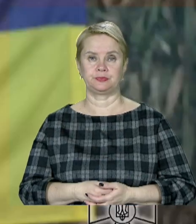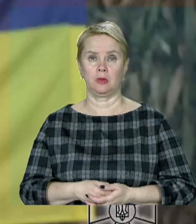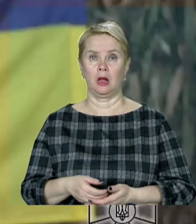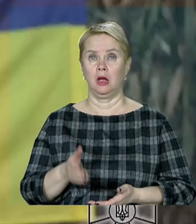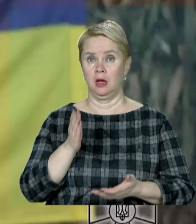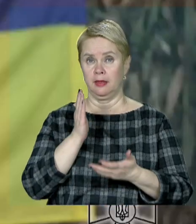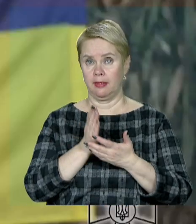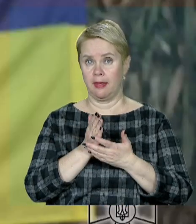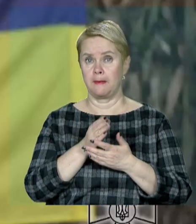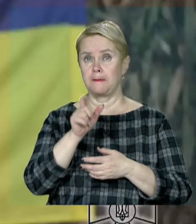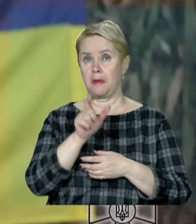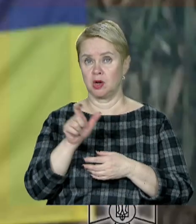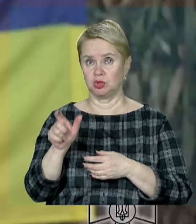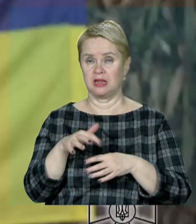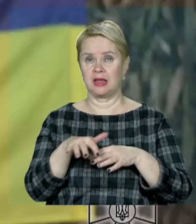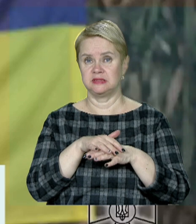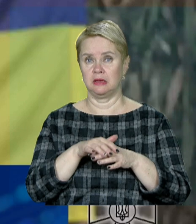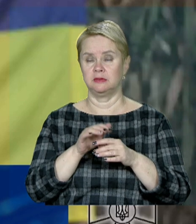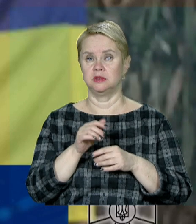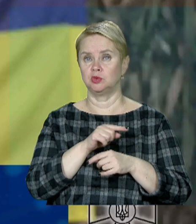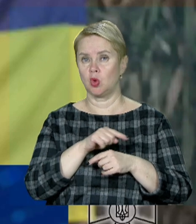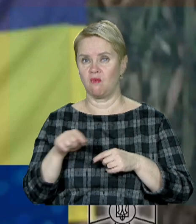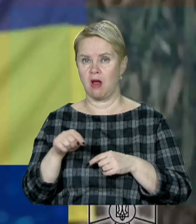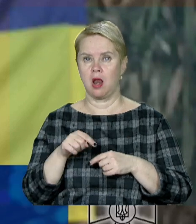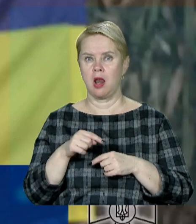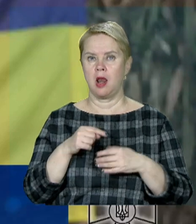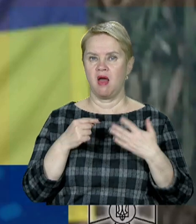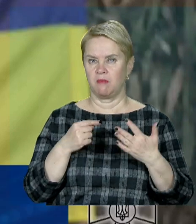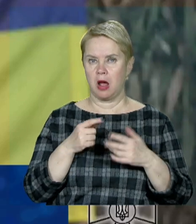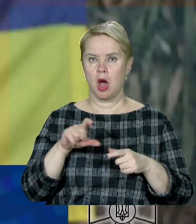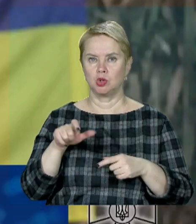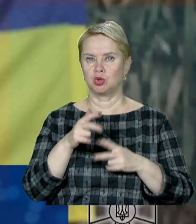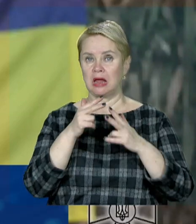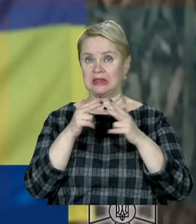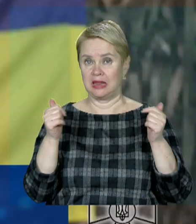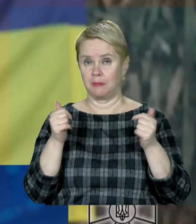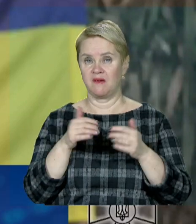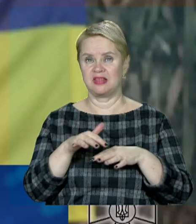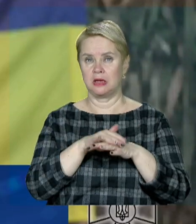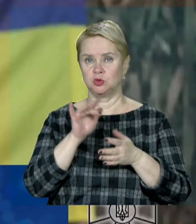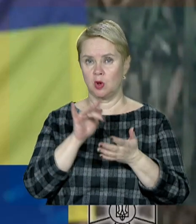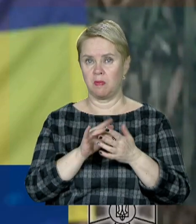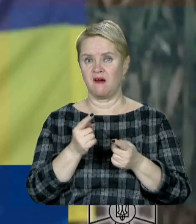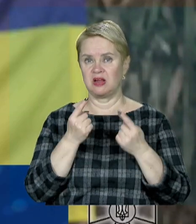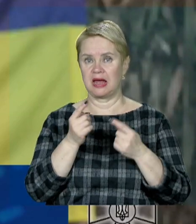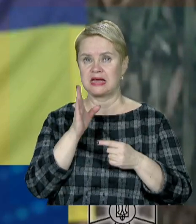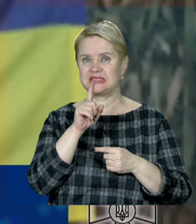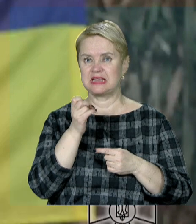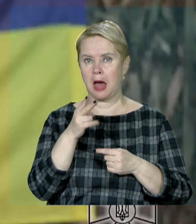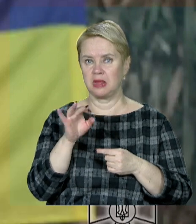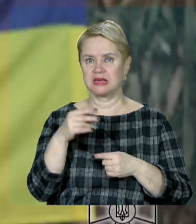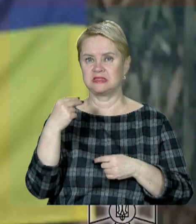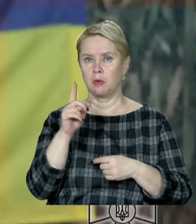підлягають мешканці населених пунктів уздовж лівого берега річки Дніпро від населеного пункту Велика Знам'янка